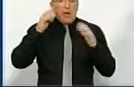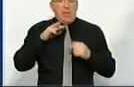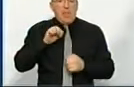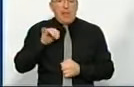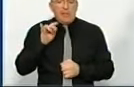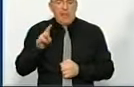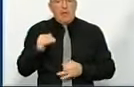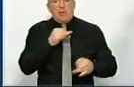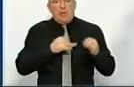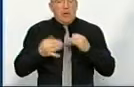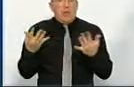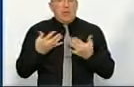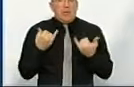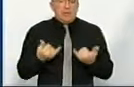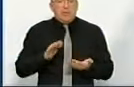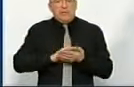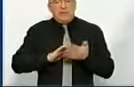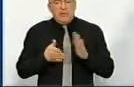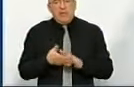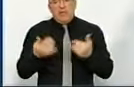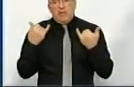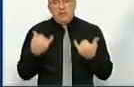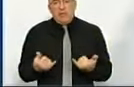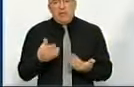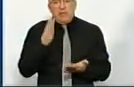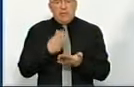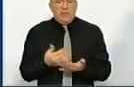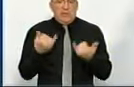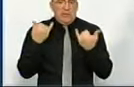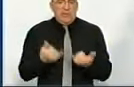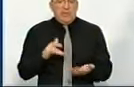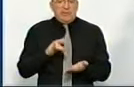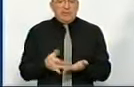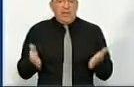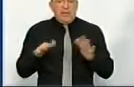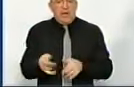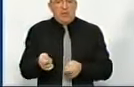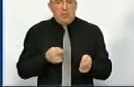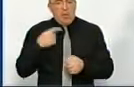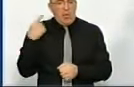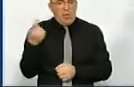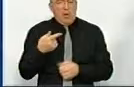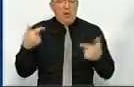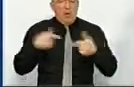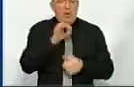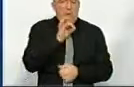Говоримо про те, які зараз ситуації нині стануть на зараз з децентралізацією в області. Наш гість Олександр Слобажан,